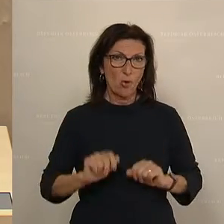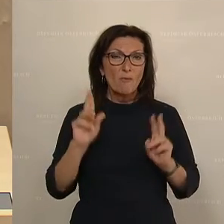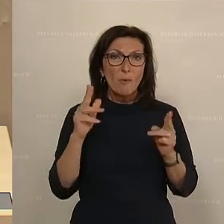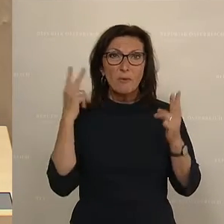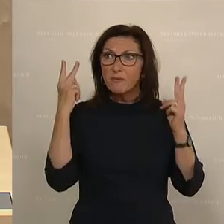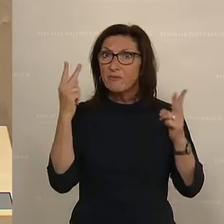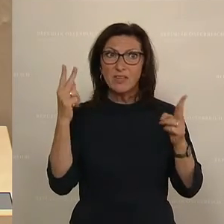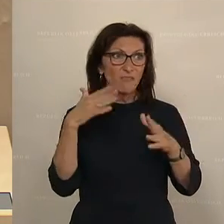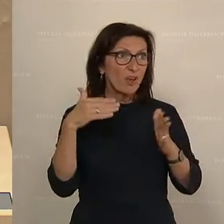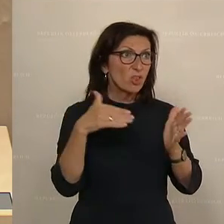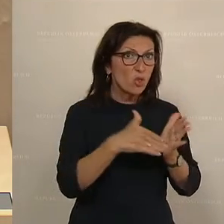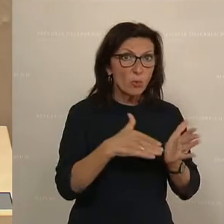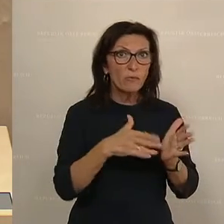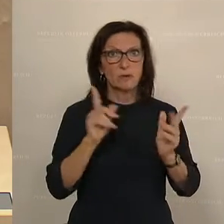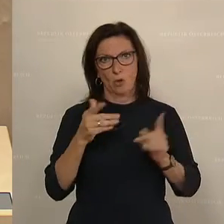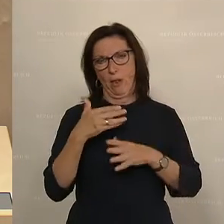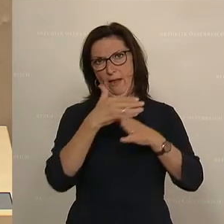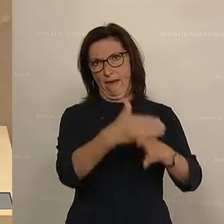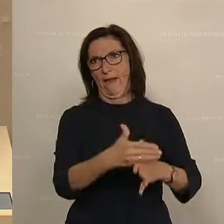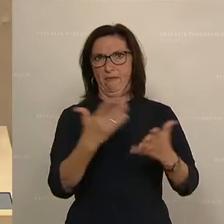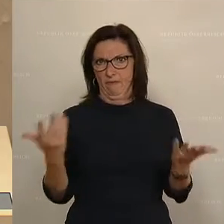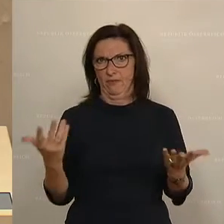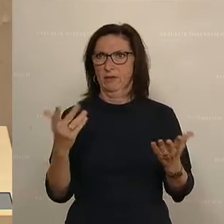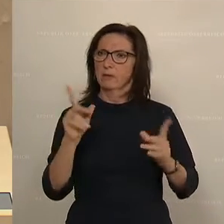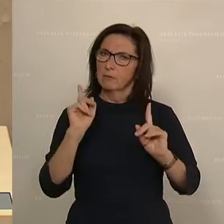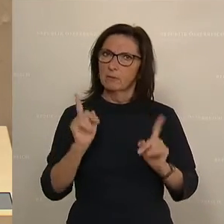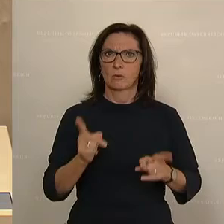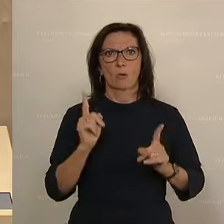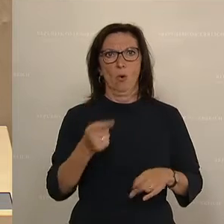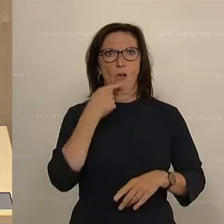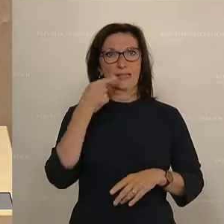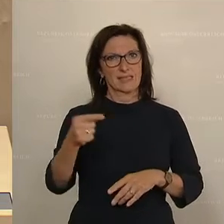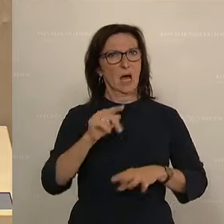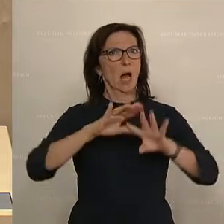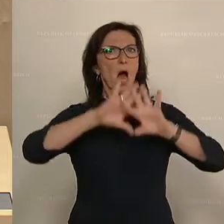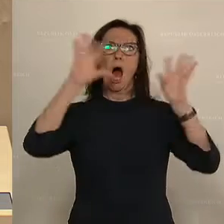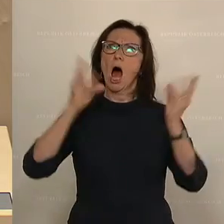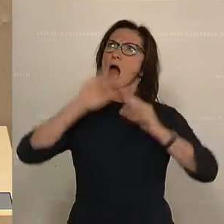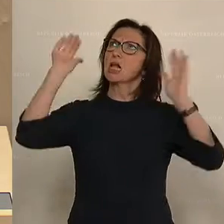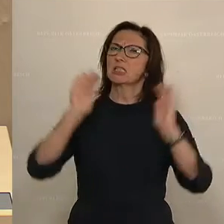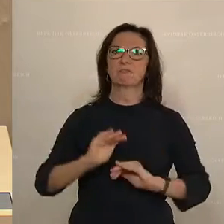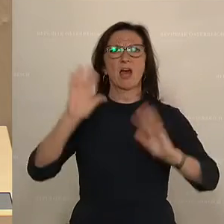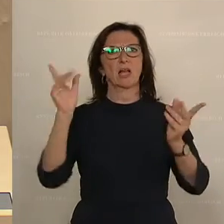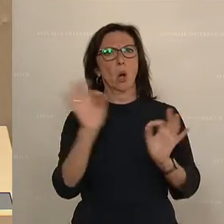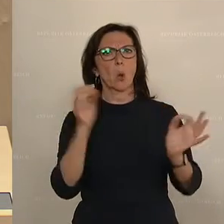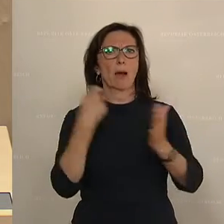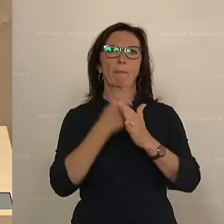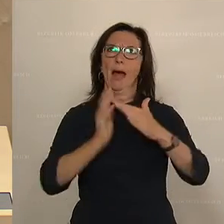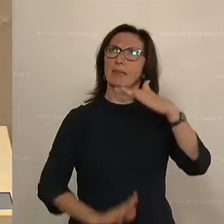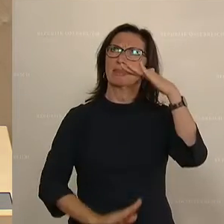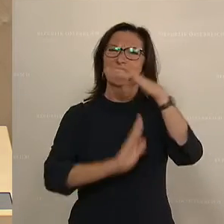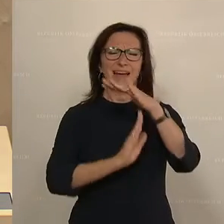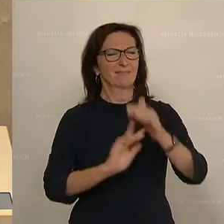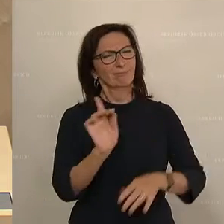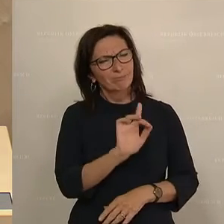notwendig ist. Weil es nicht wichtig ist, einfach einmal grundsätzlich zu sagen, wir senken alles oder wir geben einen Preisdeckel wo drauf. Sondern es